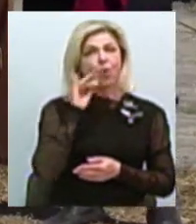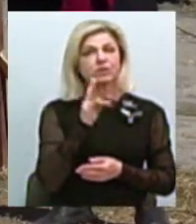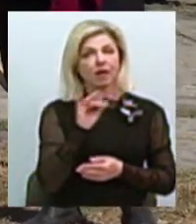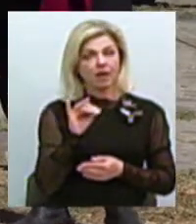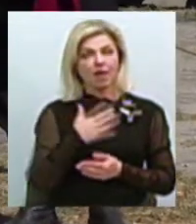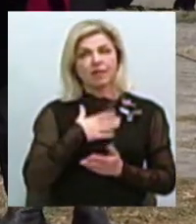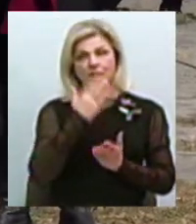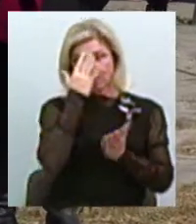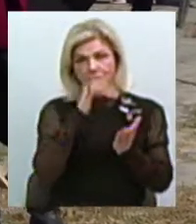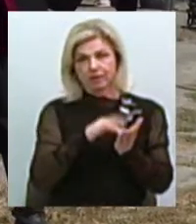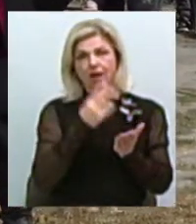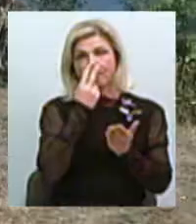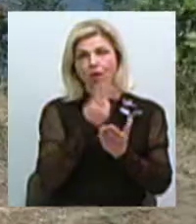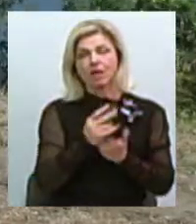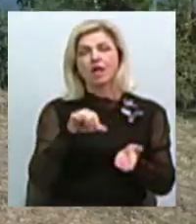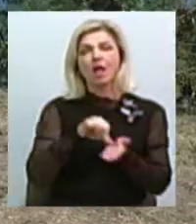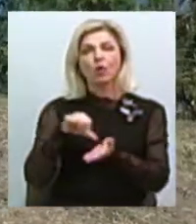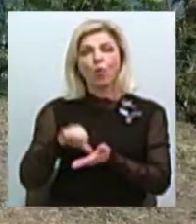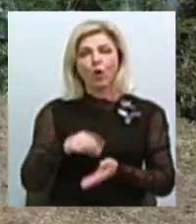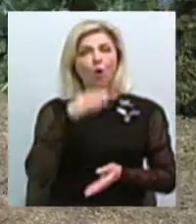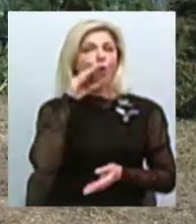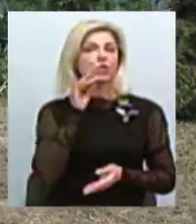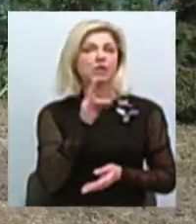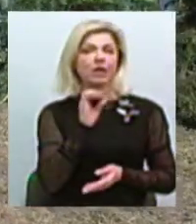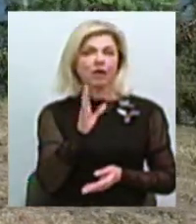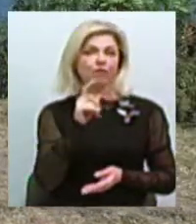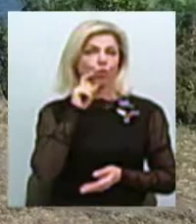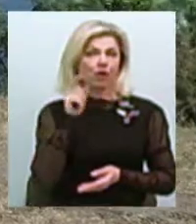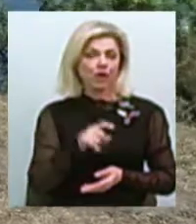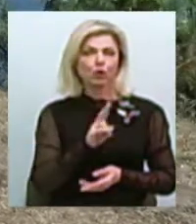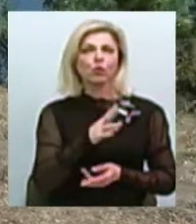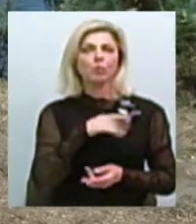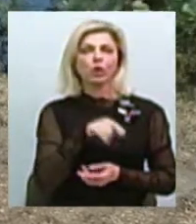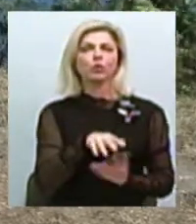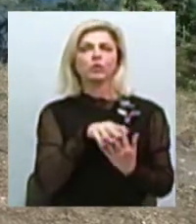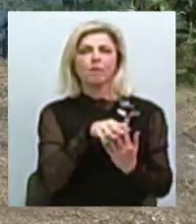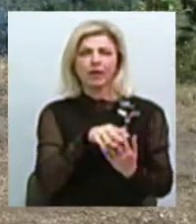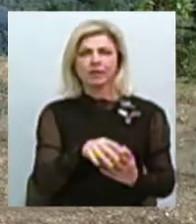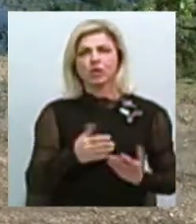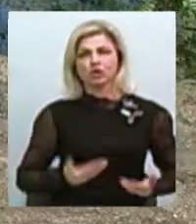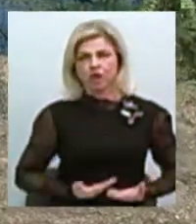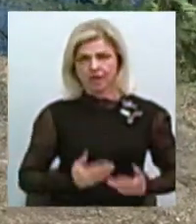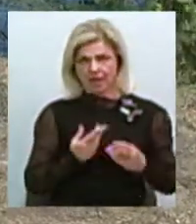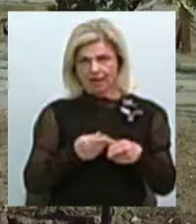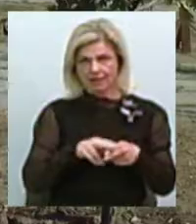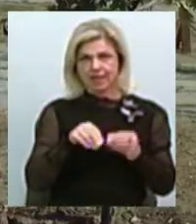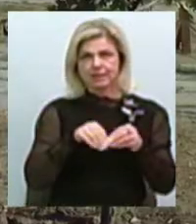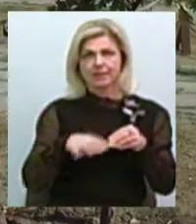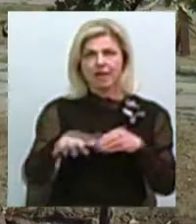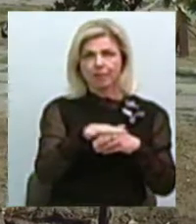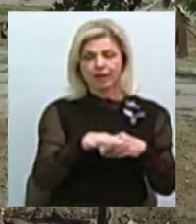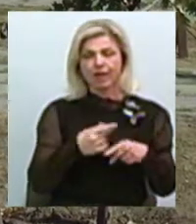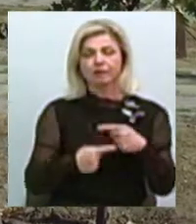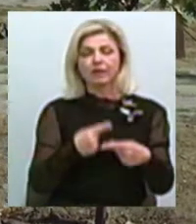показати героїв, захисників України, людей, які билися на цих землях, жили на цих землях. Ті культури, ті прошарки культури, ті